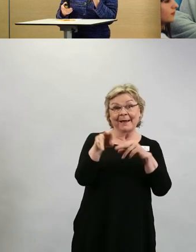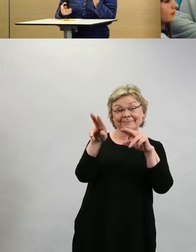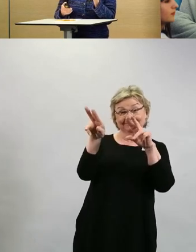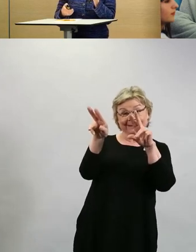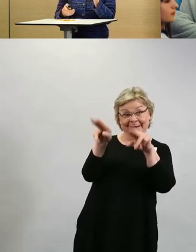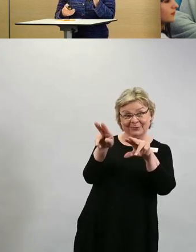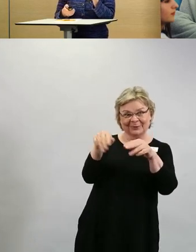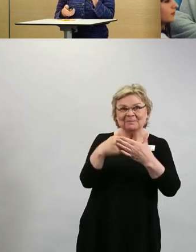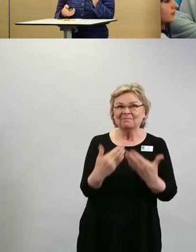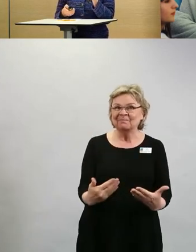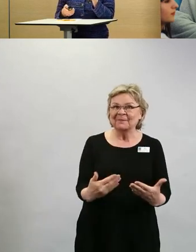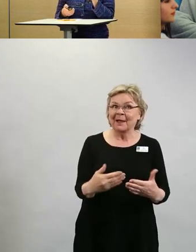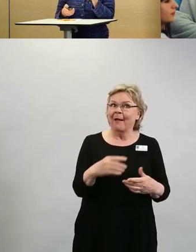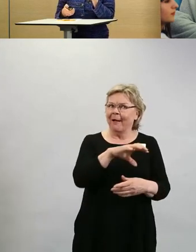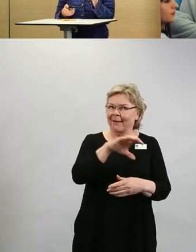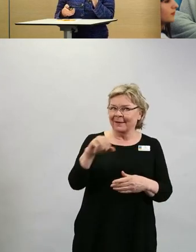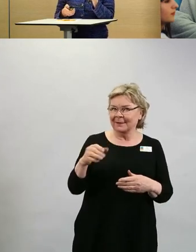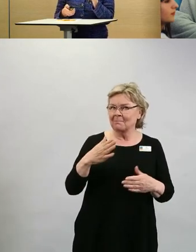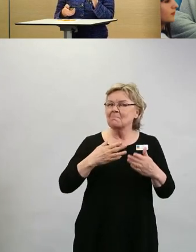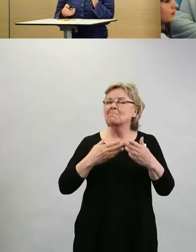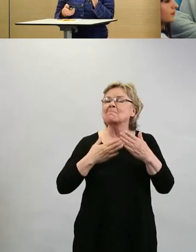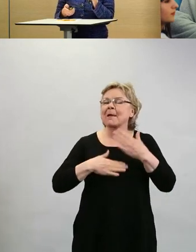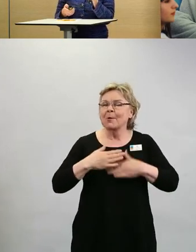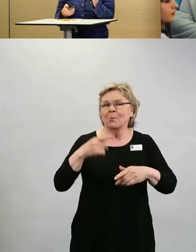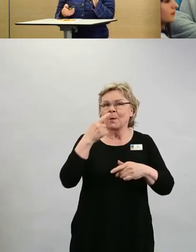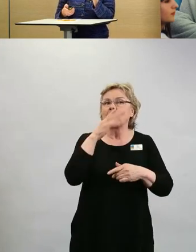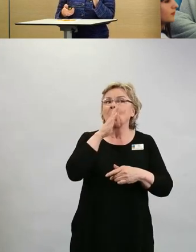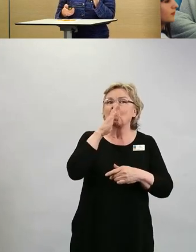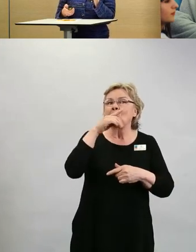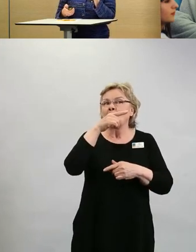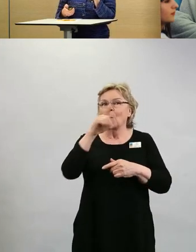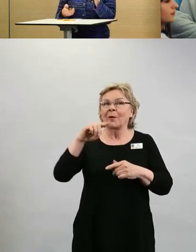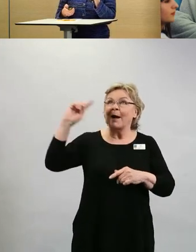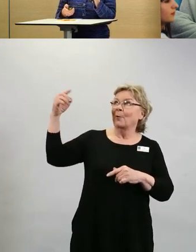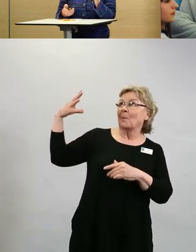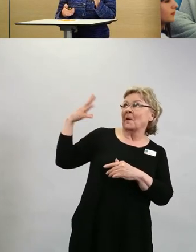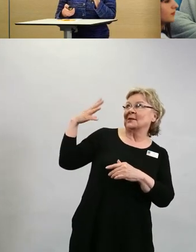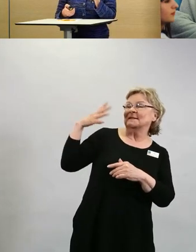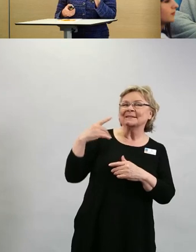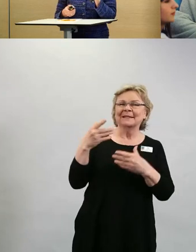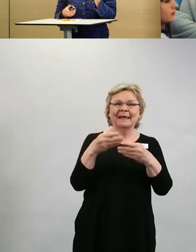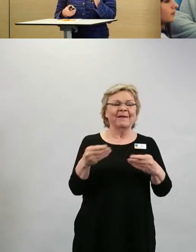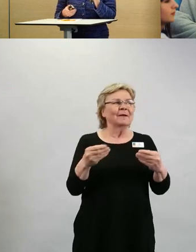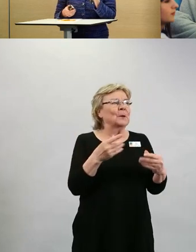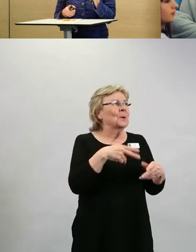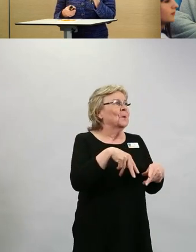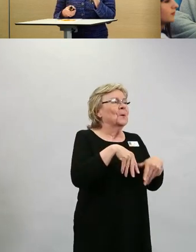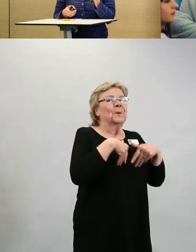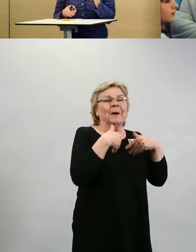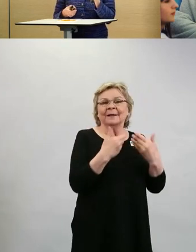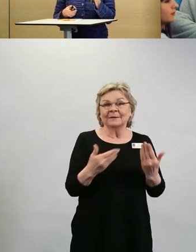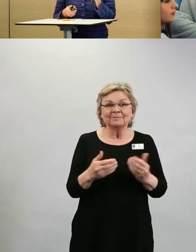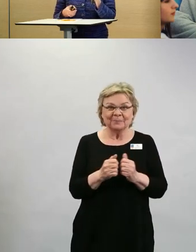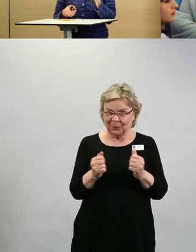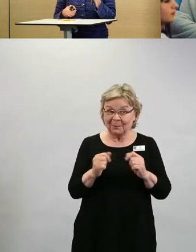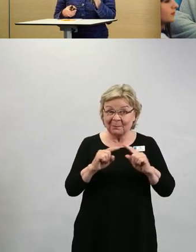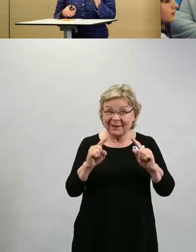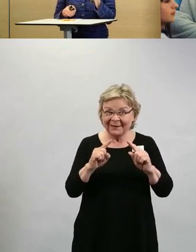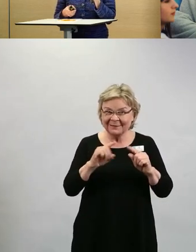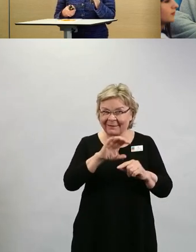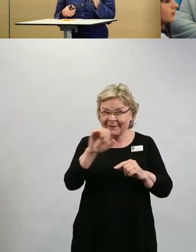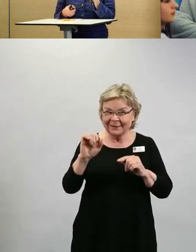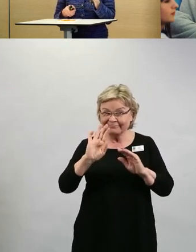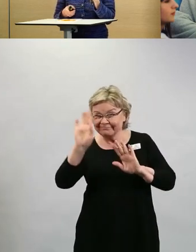auringonpaisteessa ja kevättä katsomassa, mutta päästään sinne kohta. Olen kerännyt tähän